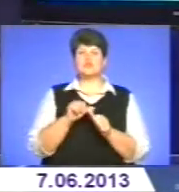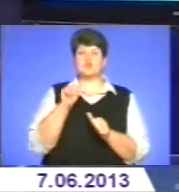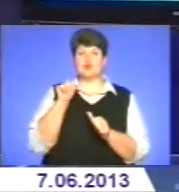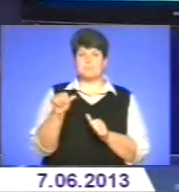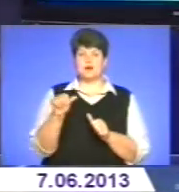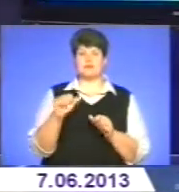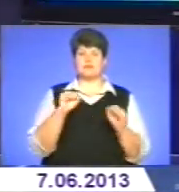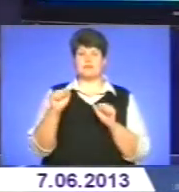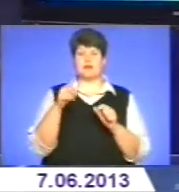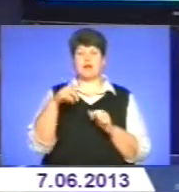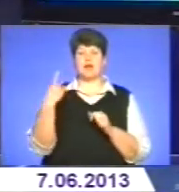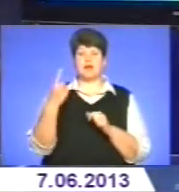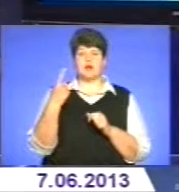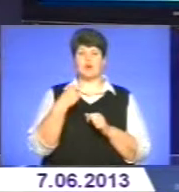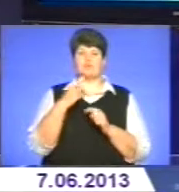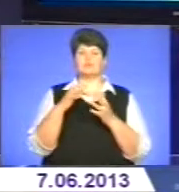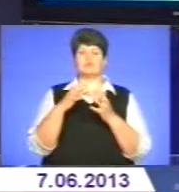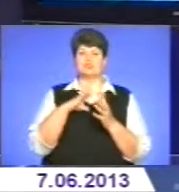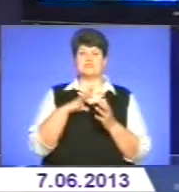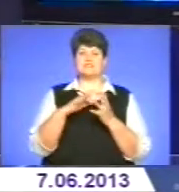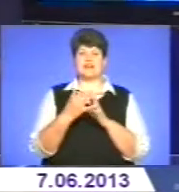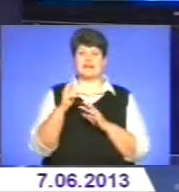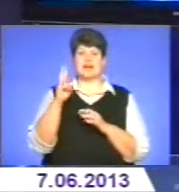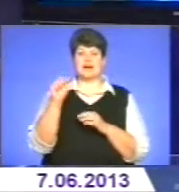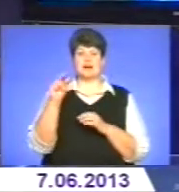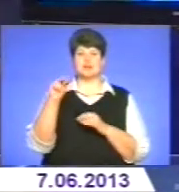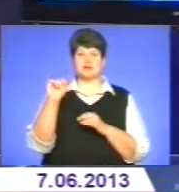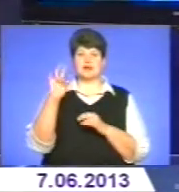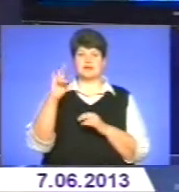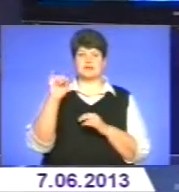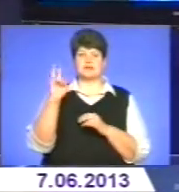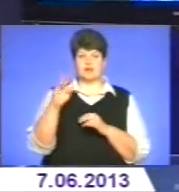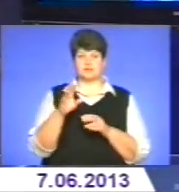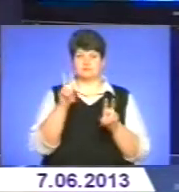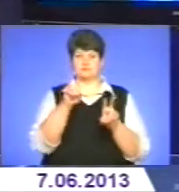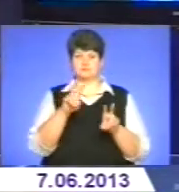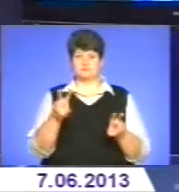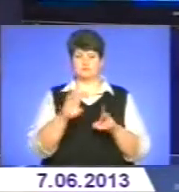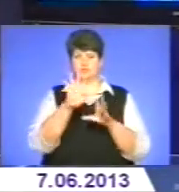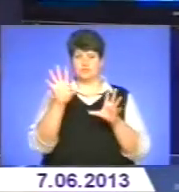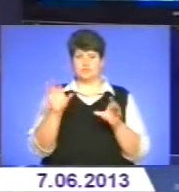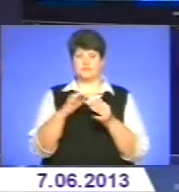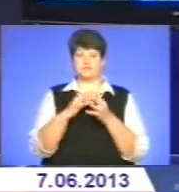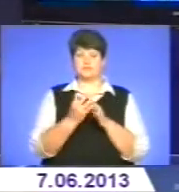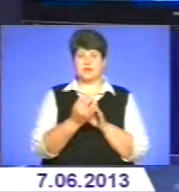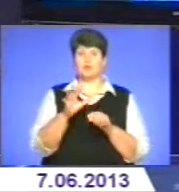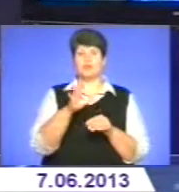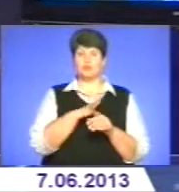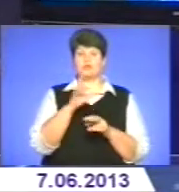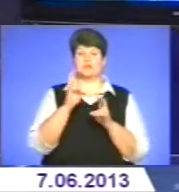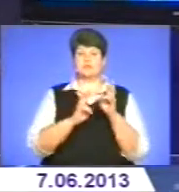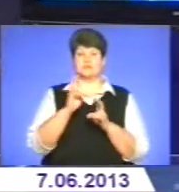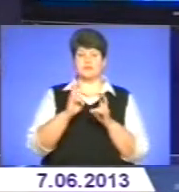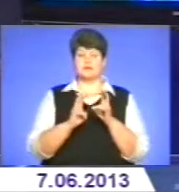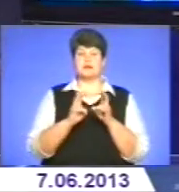керівник краю відвідав село Качанівка, оглянув соціально-культурні об'єкти цього населеного пункту. Також побував на підприємстві